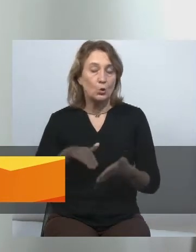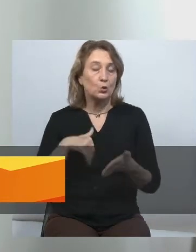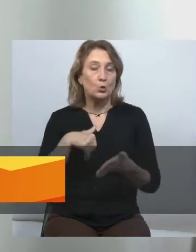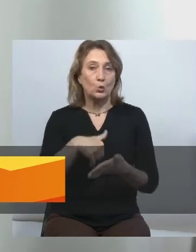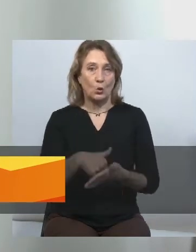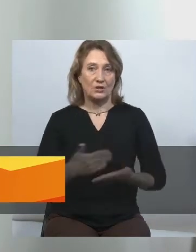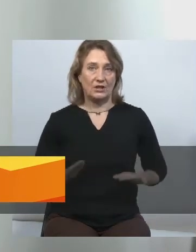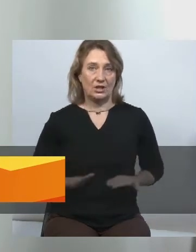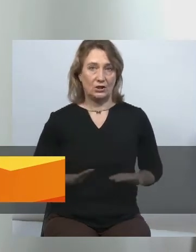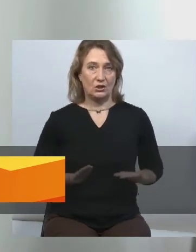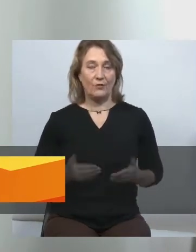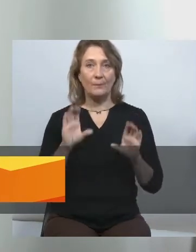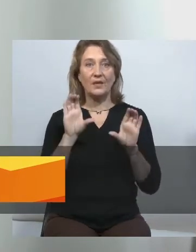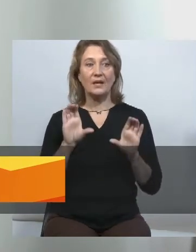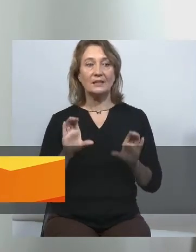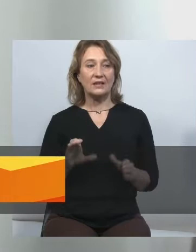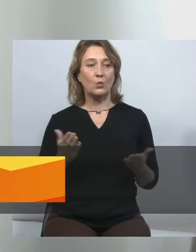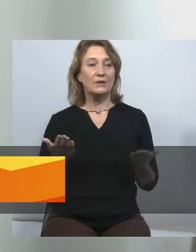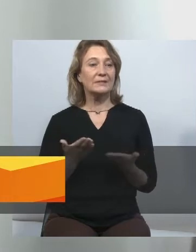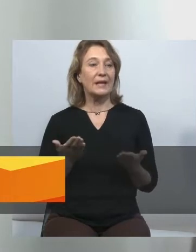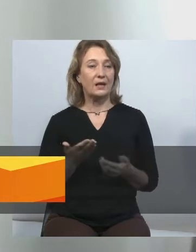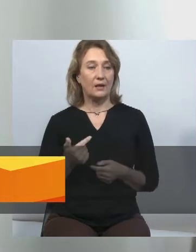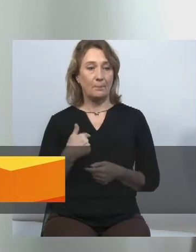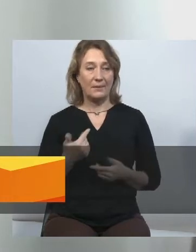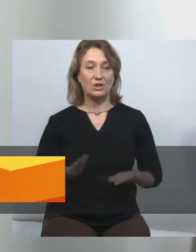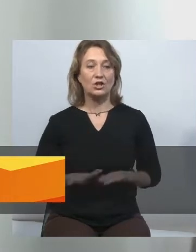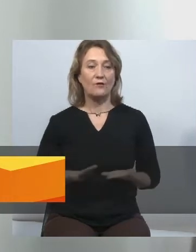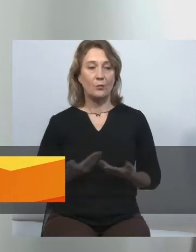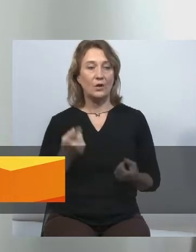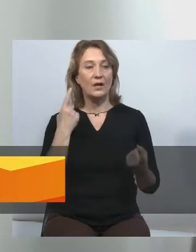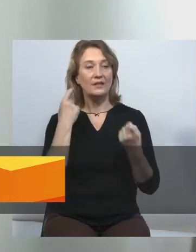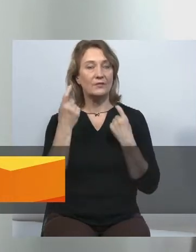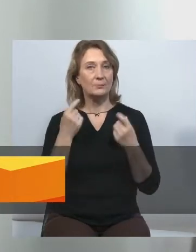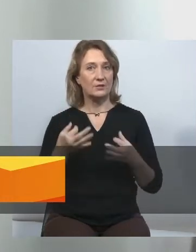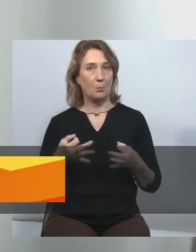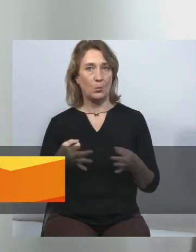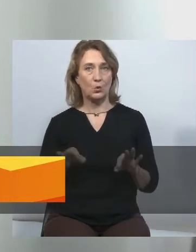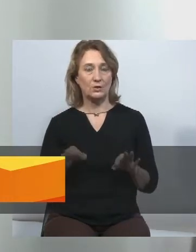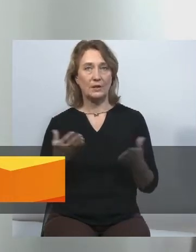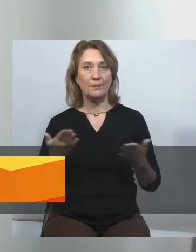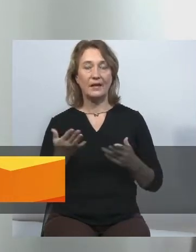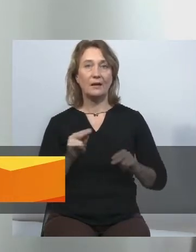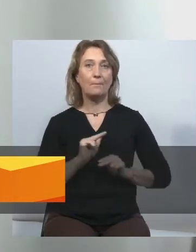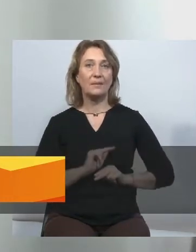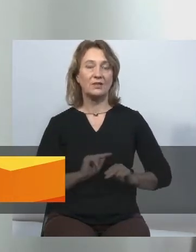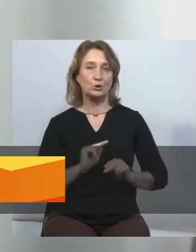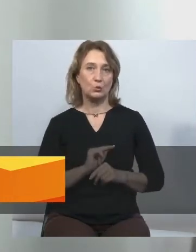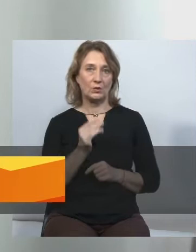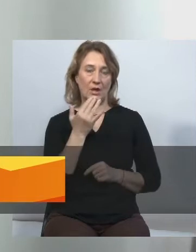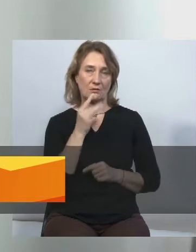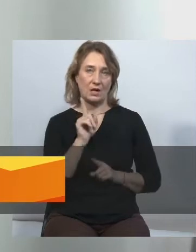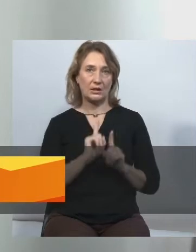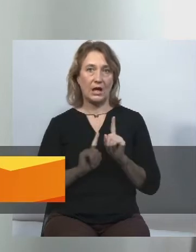Цукерберга. Закон, за яким ми живемо у інформаційному просторі, за яким працює Національна рада,